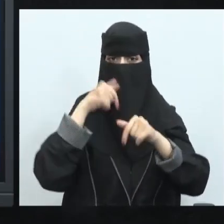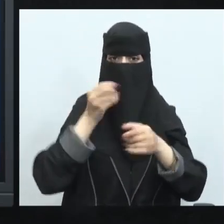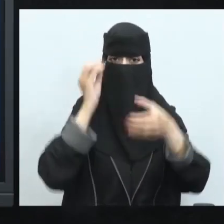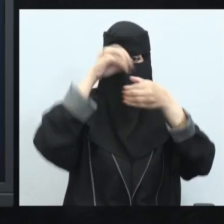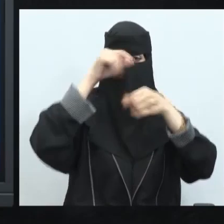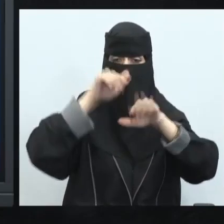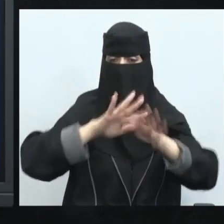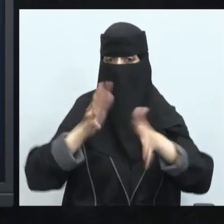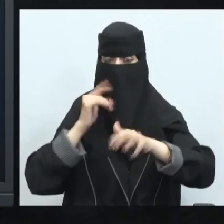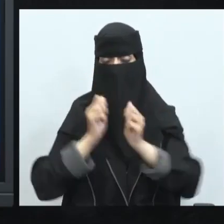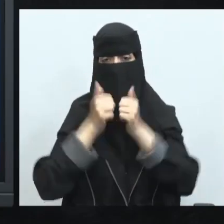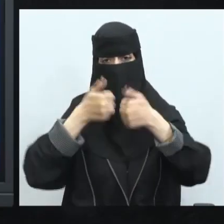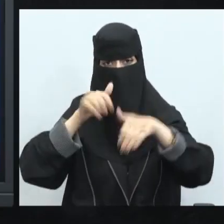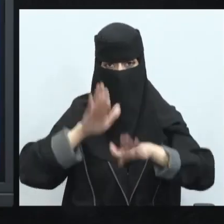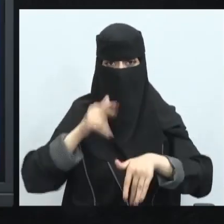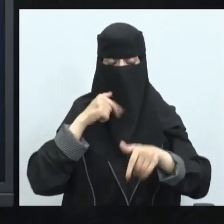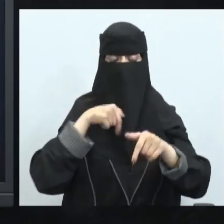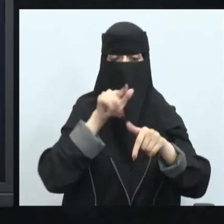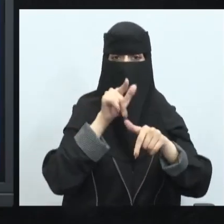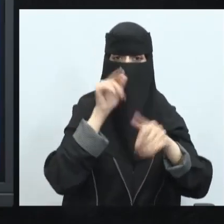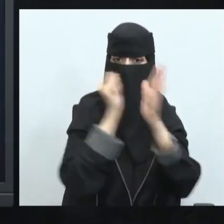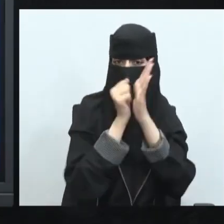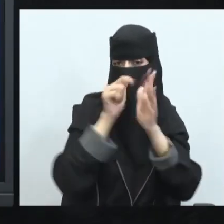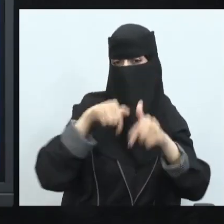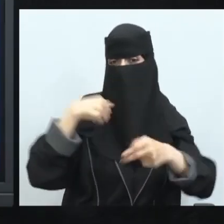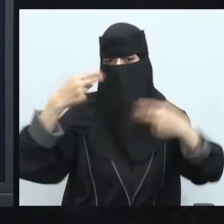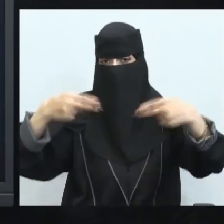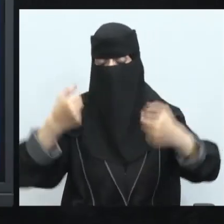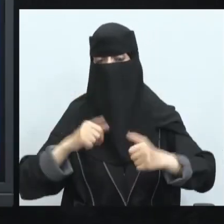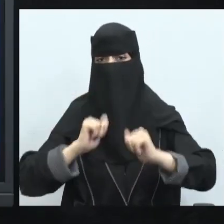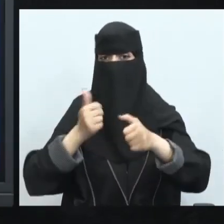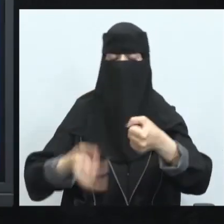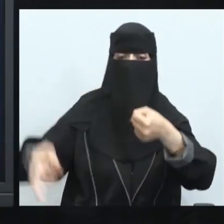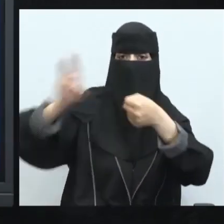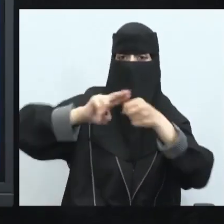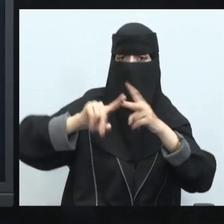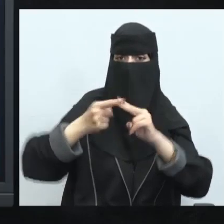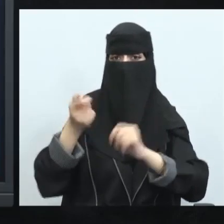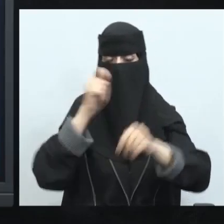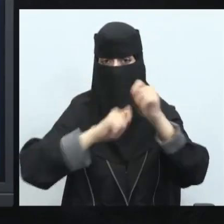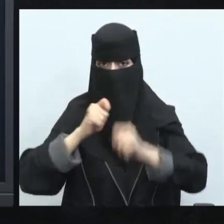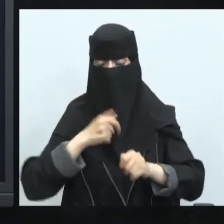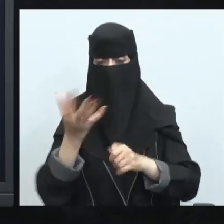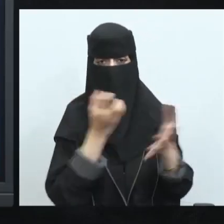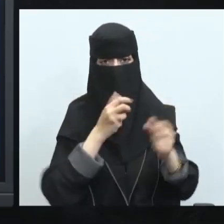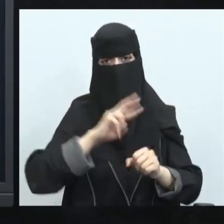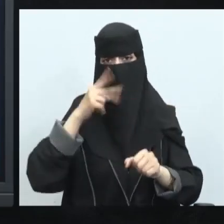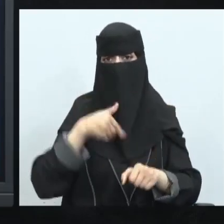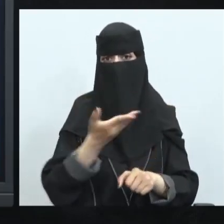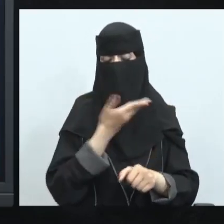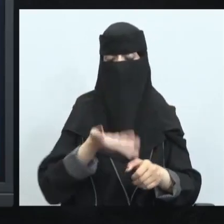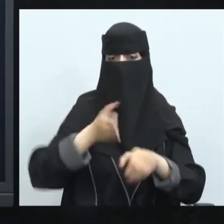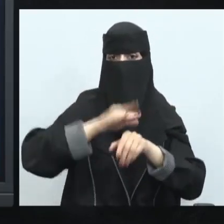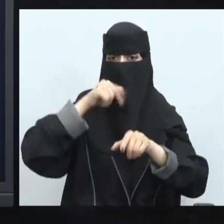المنازل أو الفعليات يمكن إعادة تدويرها وبالتالي تستخدم في مصادر أخرى وتكون أيضا مؤثرة على